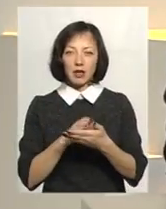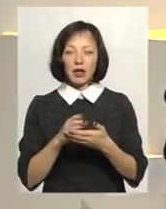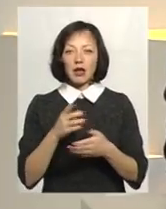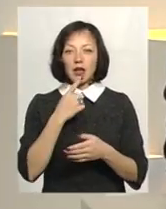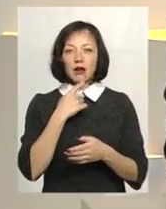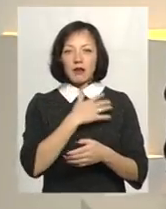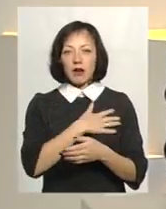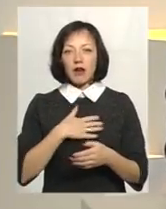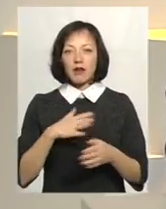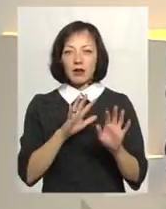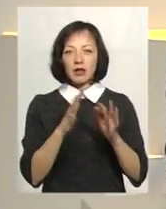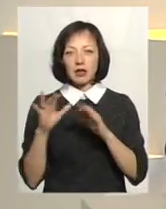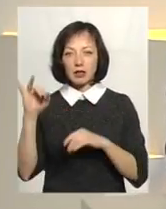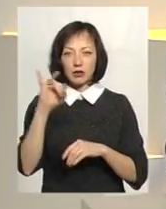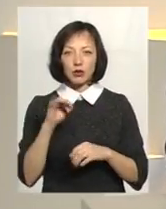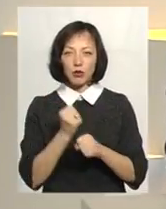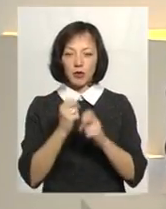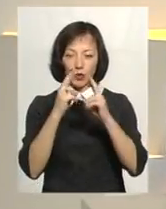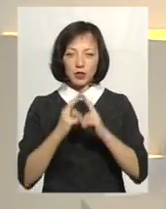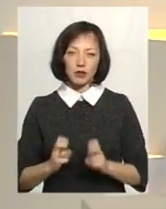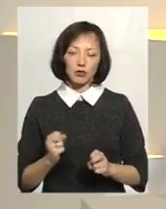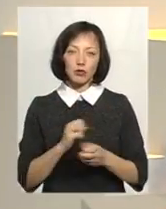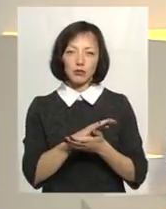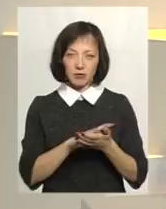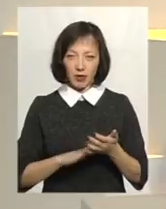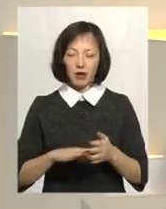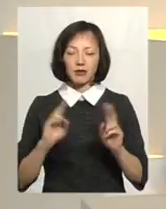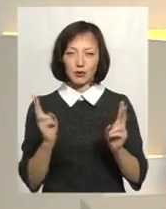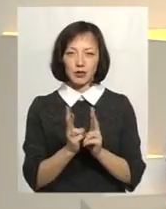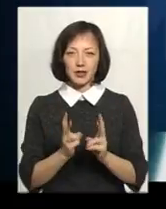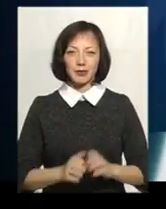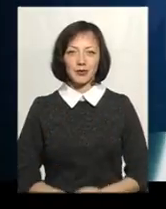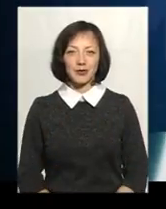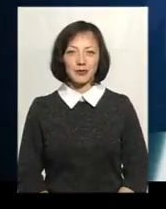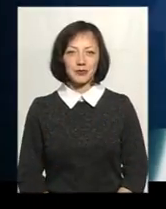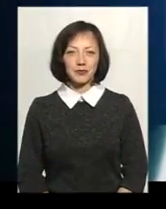нашій історії і робили дослідницьку роботу. Отож, після сюжету зустрінемося.